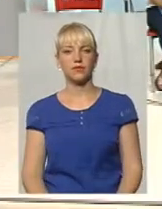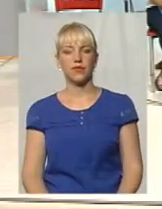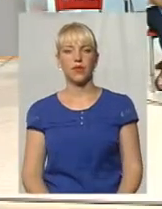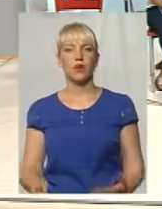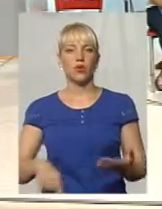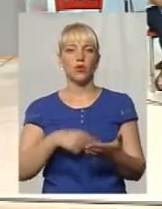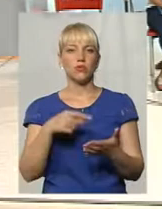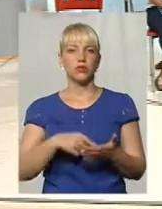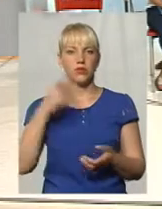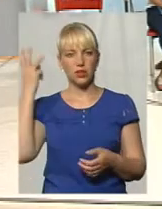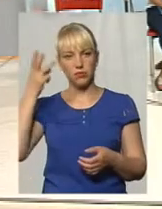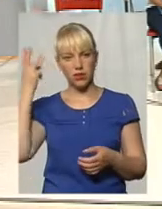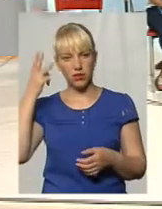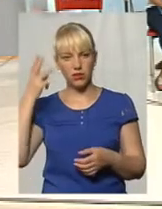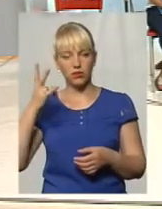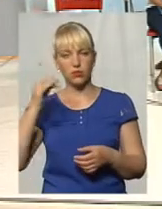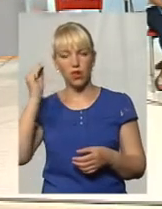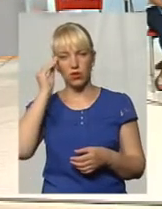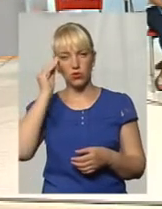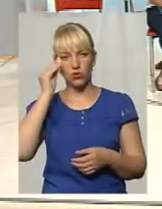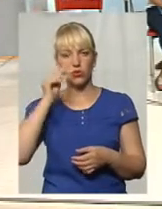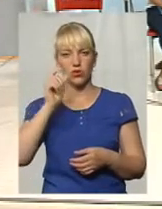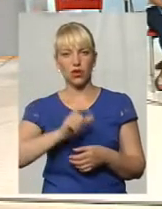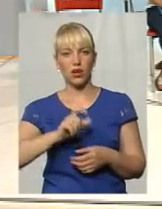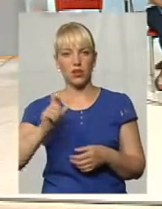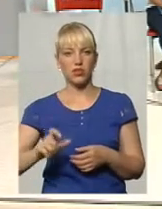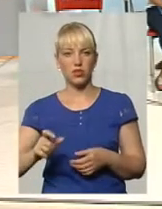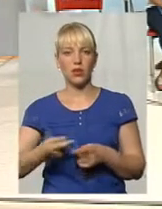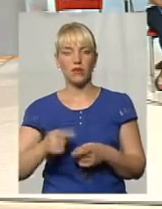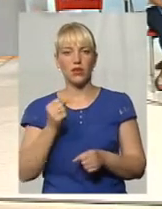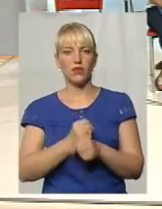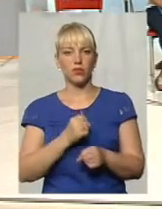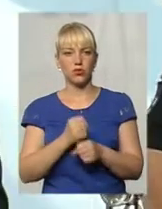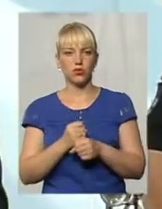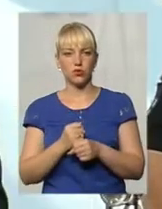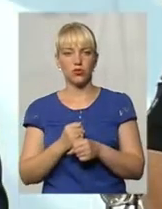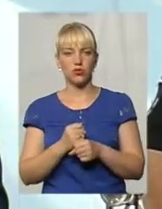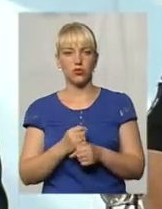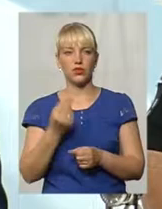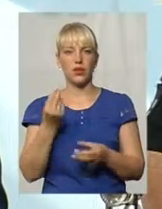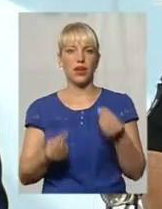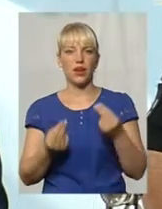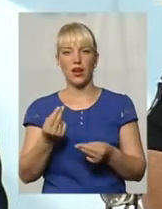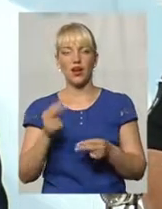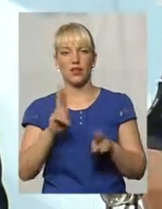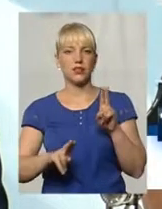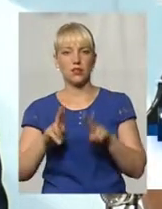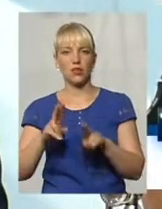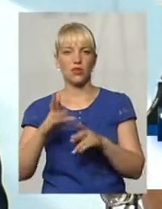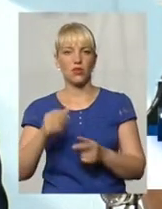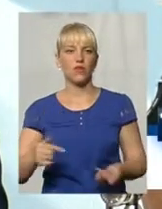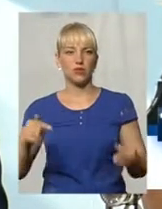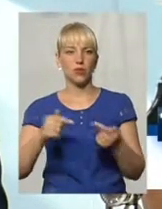місті Хмельницькому, на думку глядача, функціонують гральні заклади. Але відповідно до